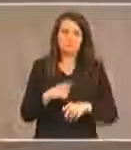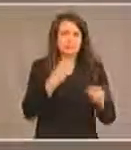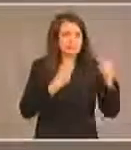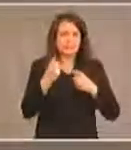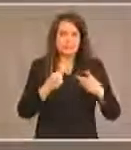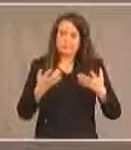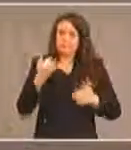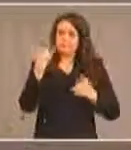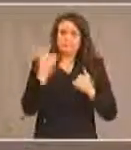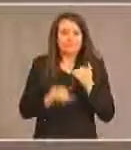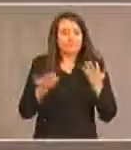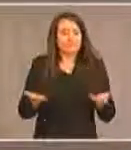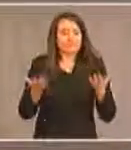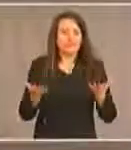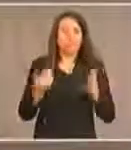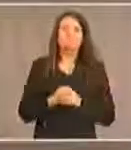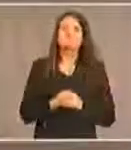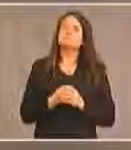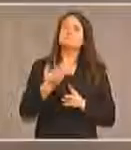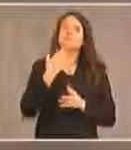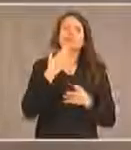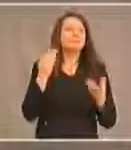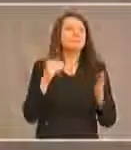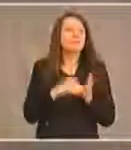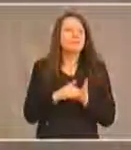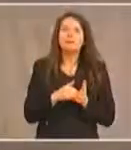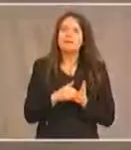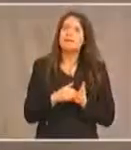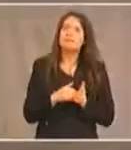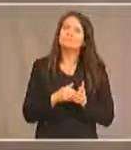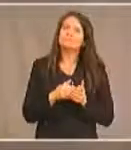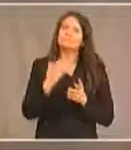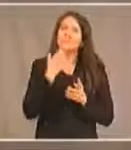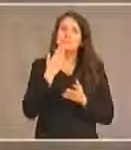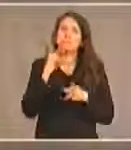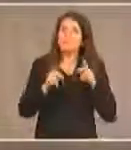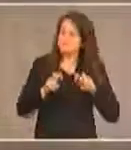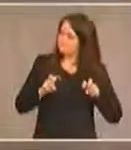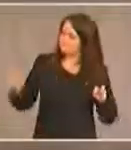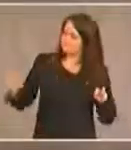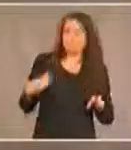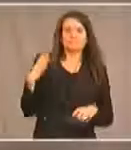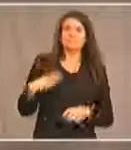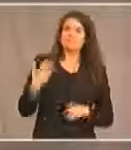notre période de questions je remercie encore une fois les distingués panélistes